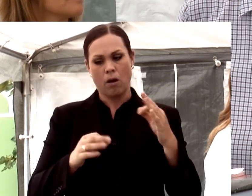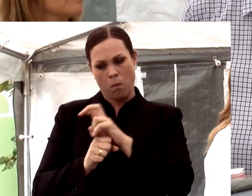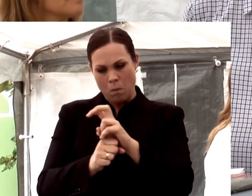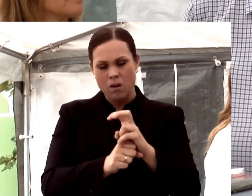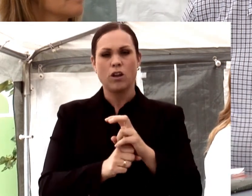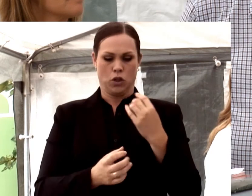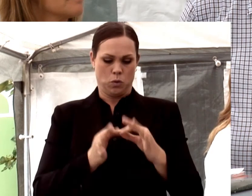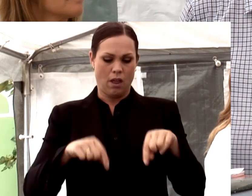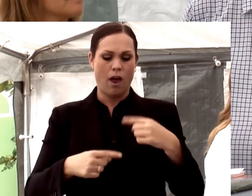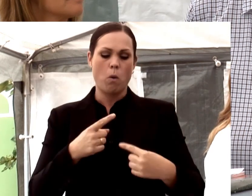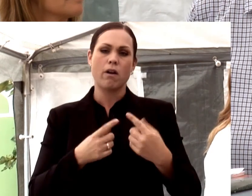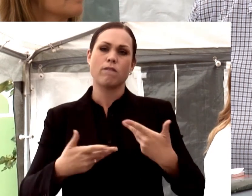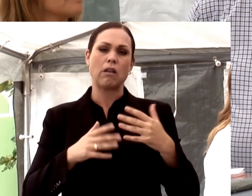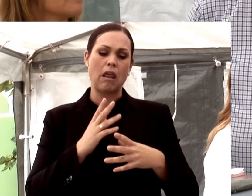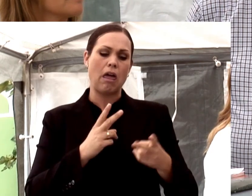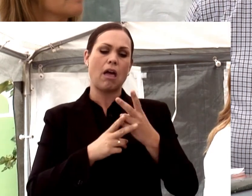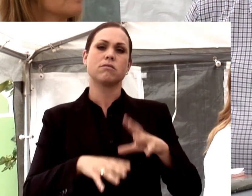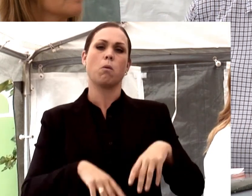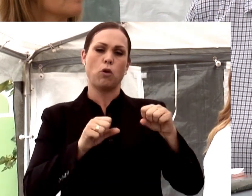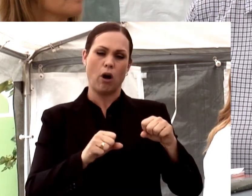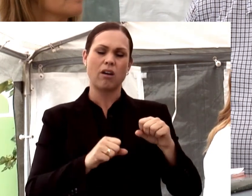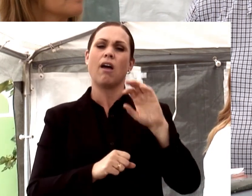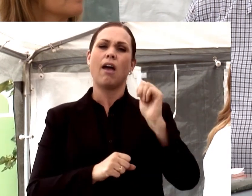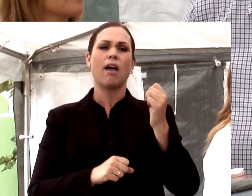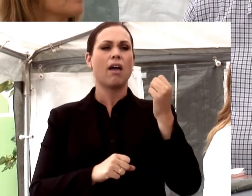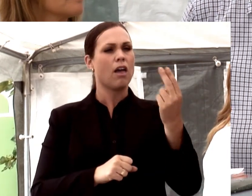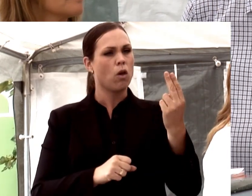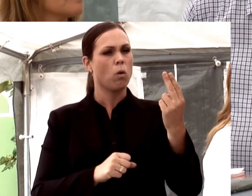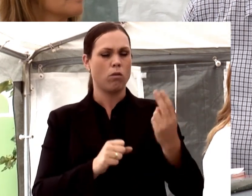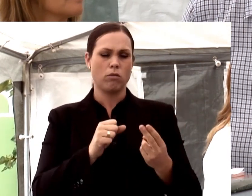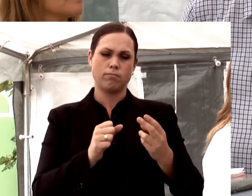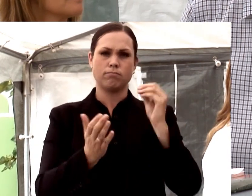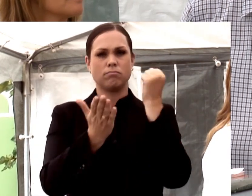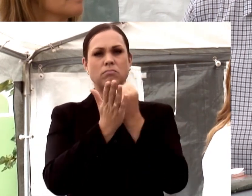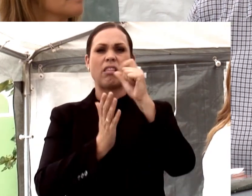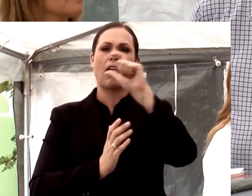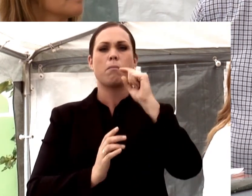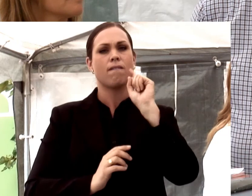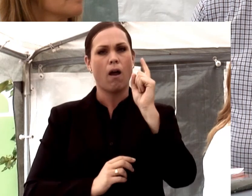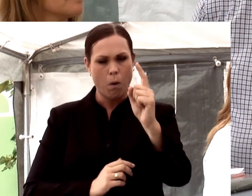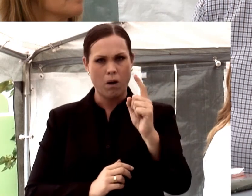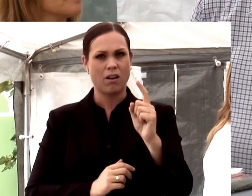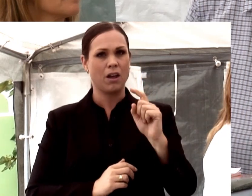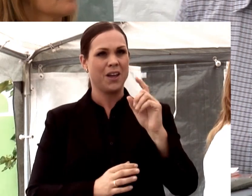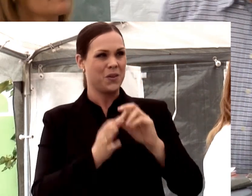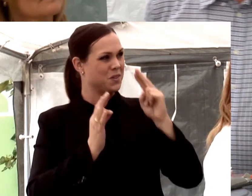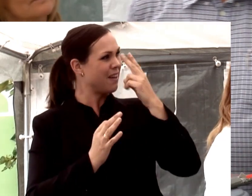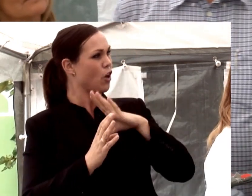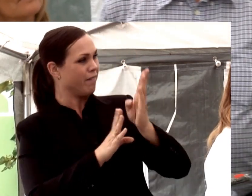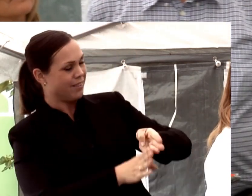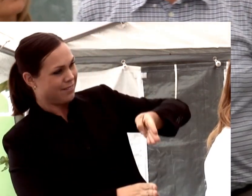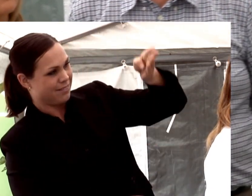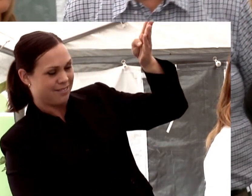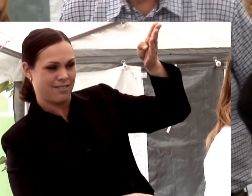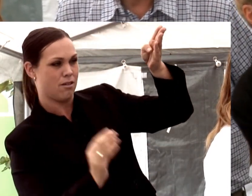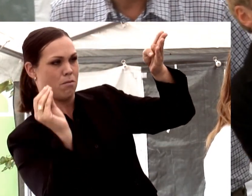extra uppdrag. EU sätter ju teman på alla år och just i år har vi fokus på, ni ser den där fina roll-up,